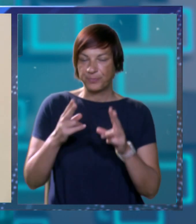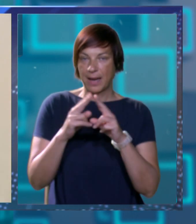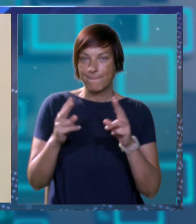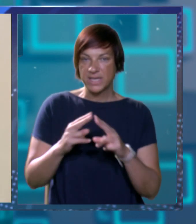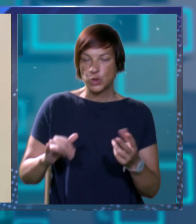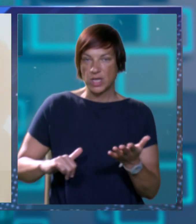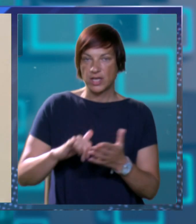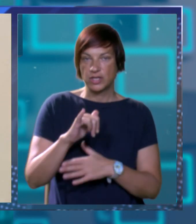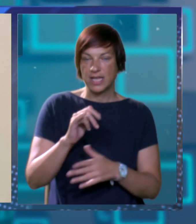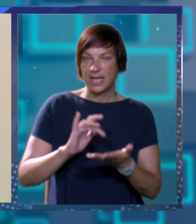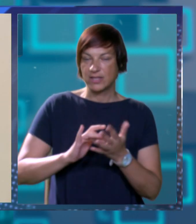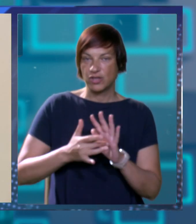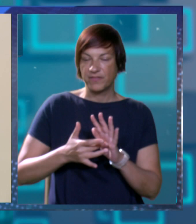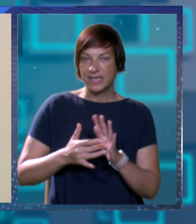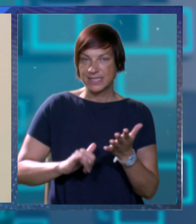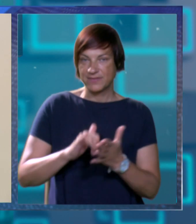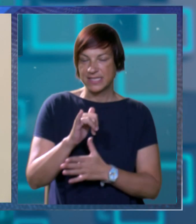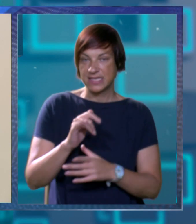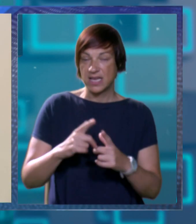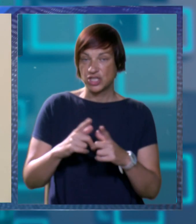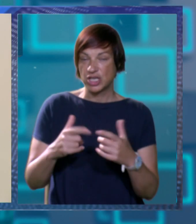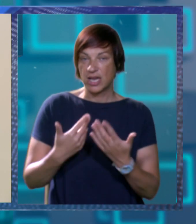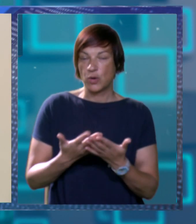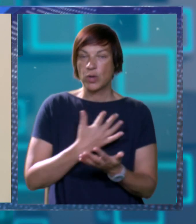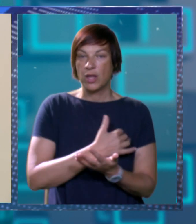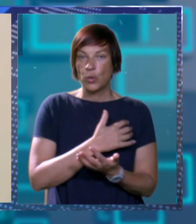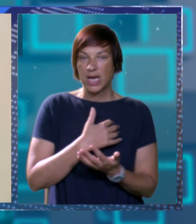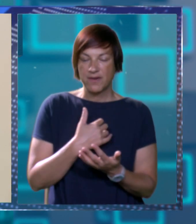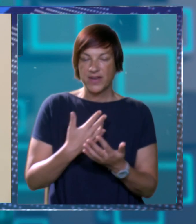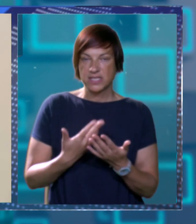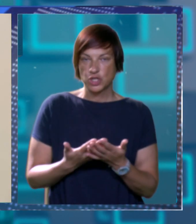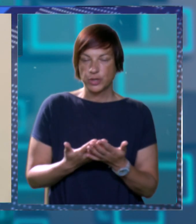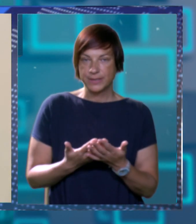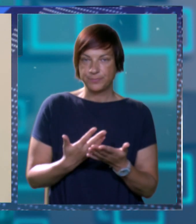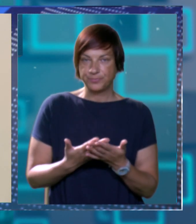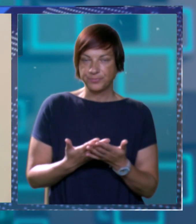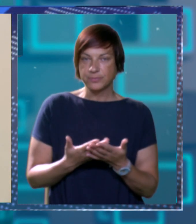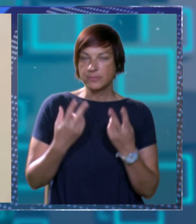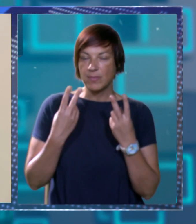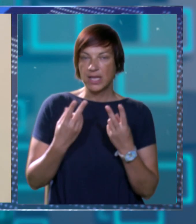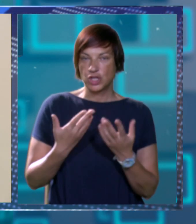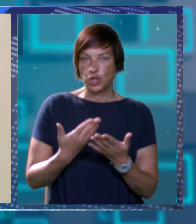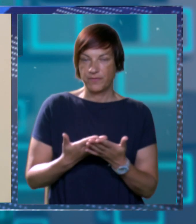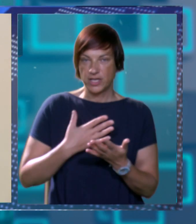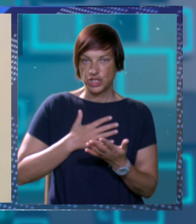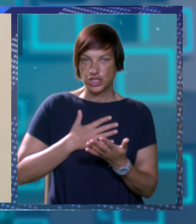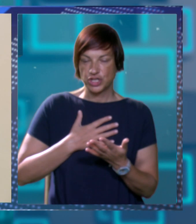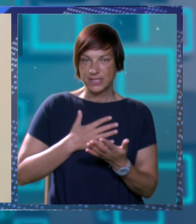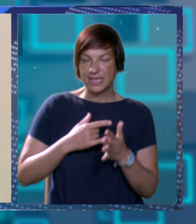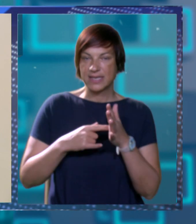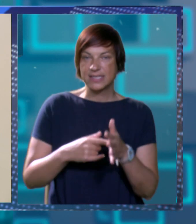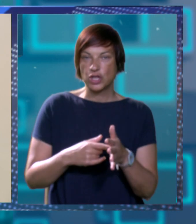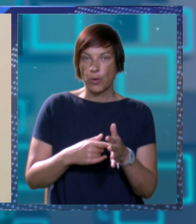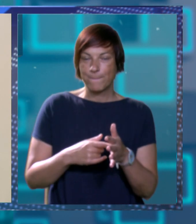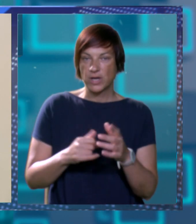međunarodne letove na gotovo sve zračne luke u Hrvatskoj. To je izuzetno bitno bitno za nas a